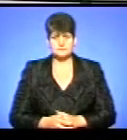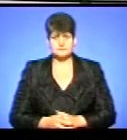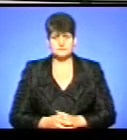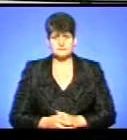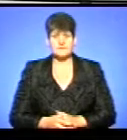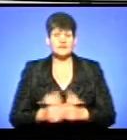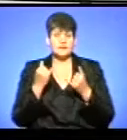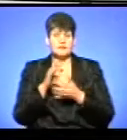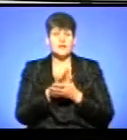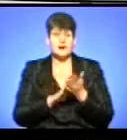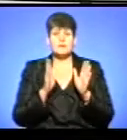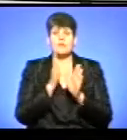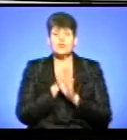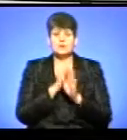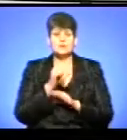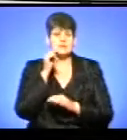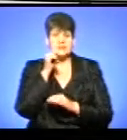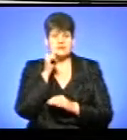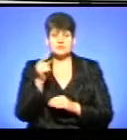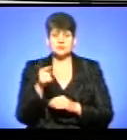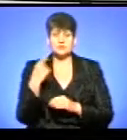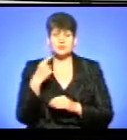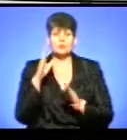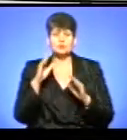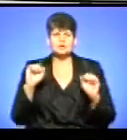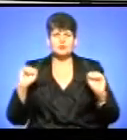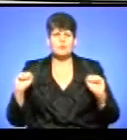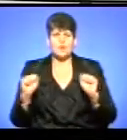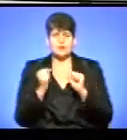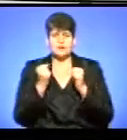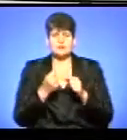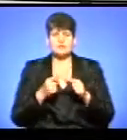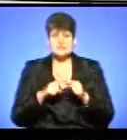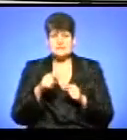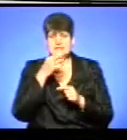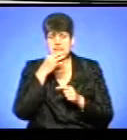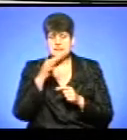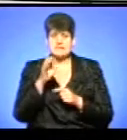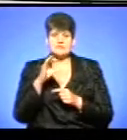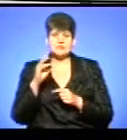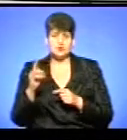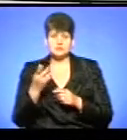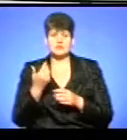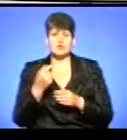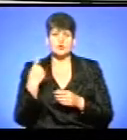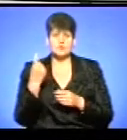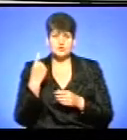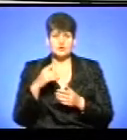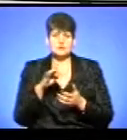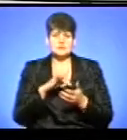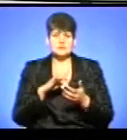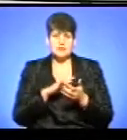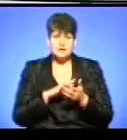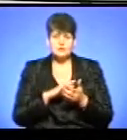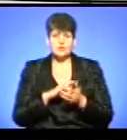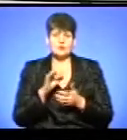І далі про погоду. Завтра на Тернопільщині буде похолодання. Про це нам повідомила синоптик обласного гідромедцентру Оксана Озимків.